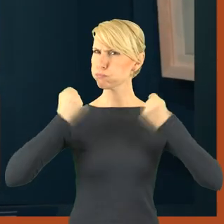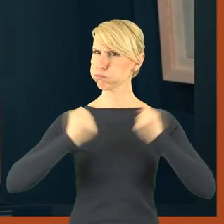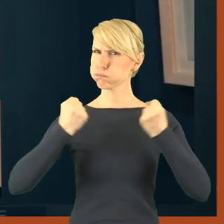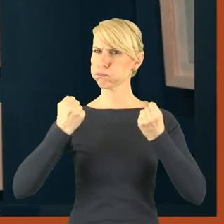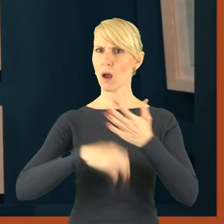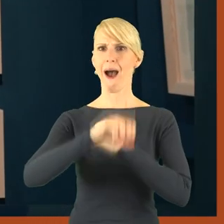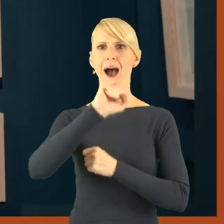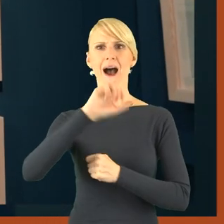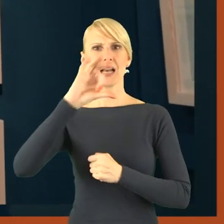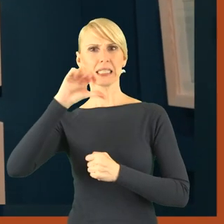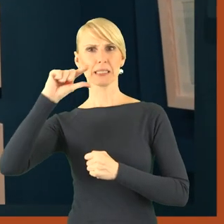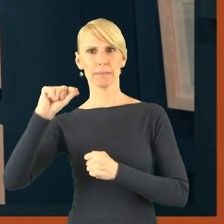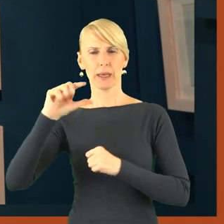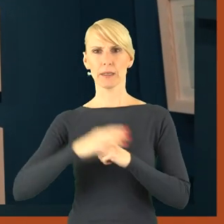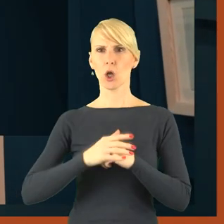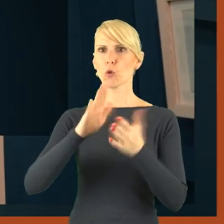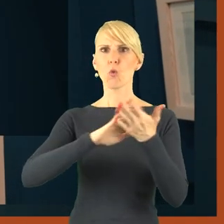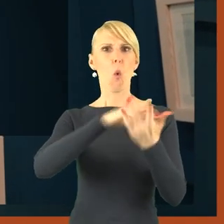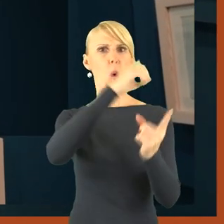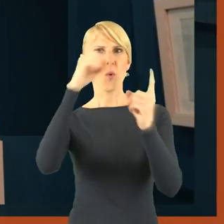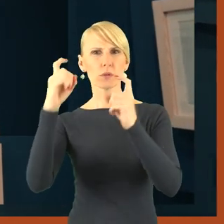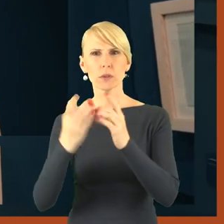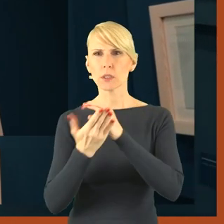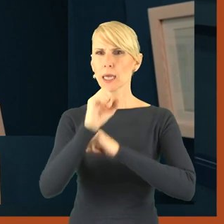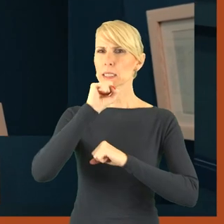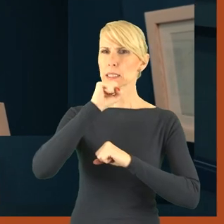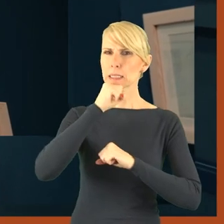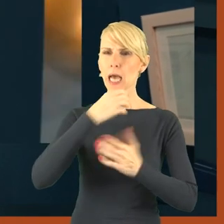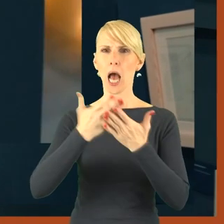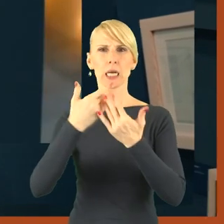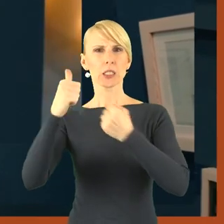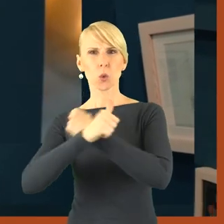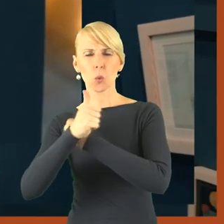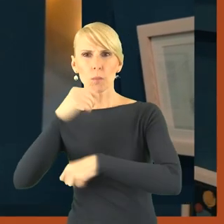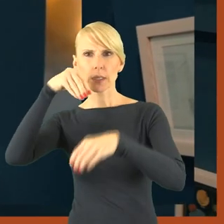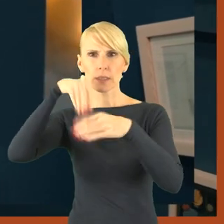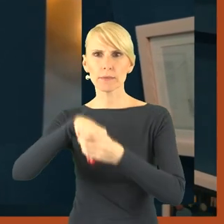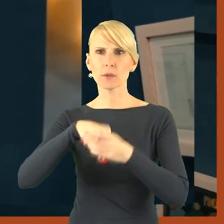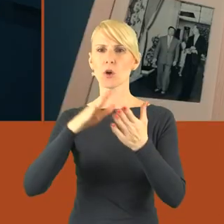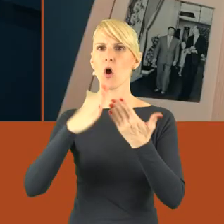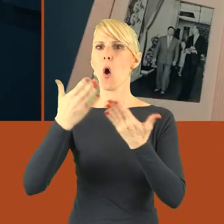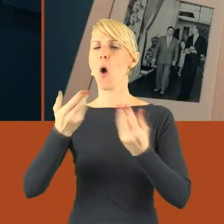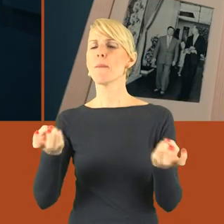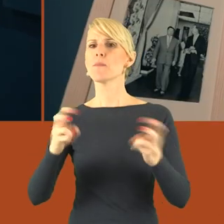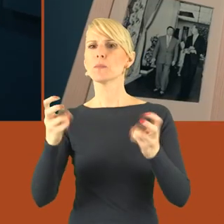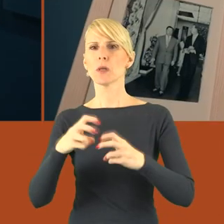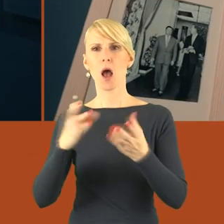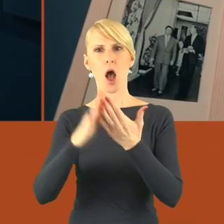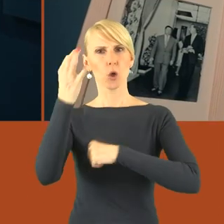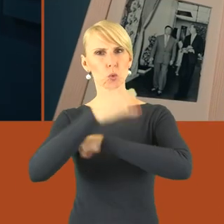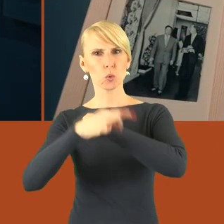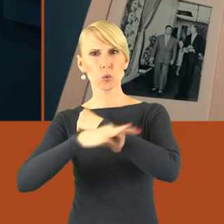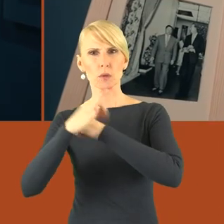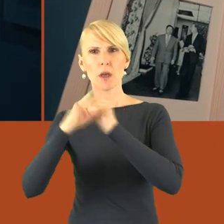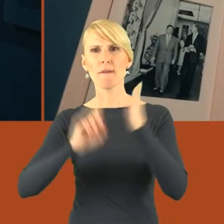Okres ASP. Poprzez archiwalne zdjęcia i dokumenty opowiada ona o czasie tworzenia programu Wyższej